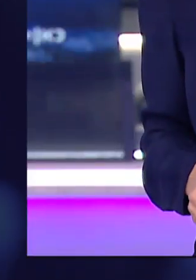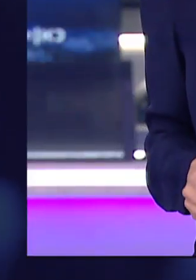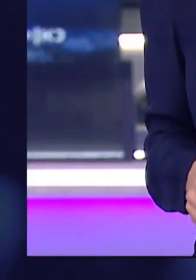שאול ערב טוב ניה